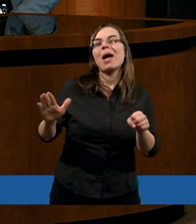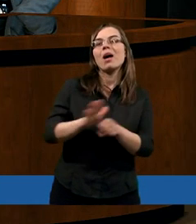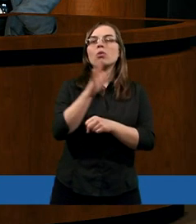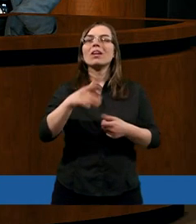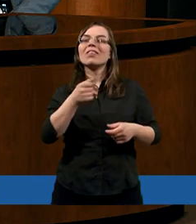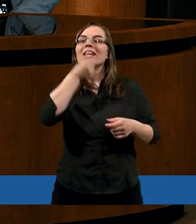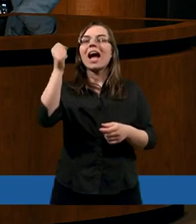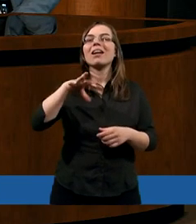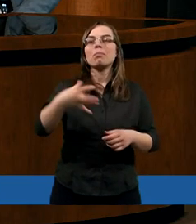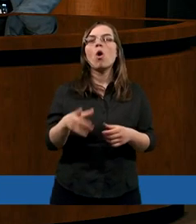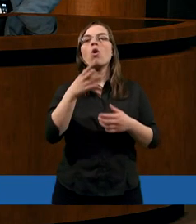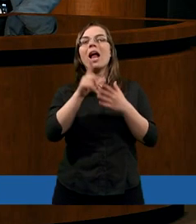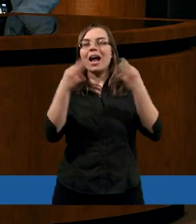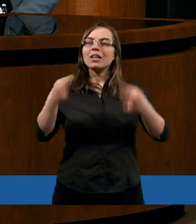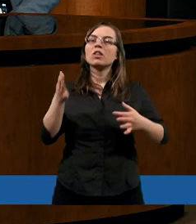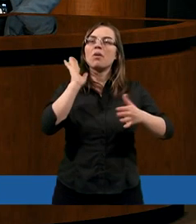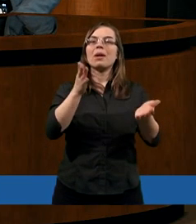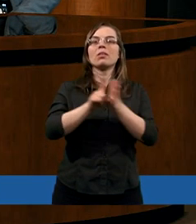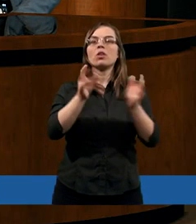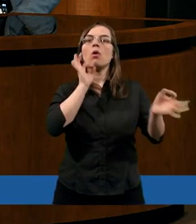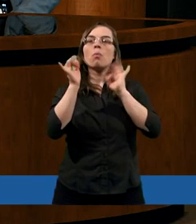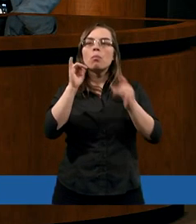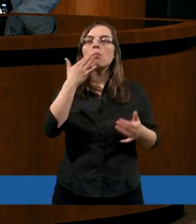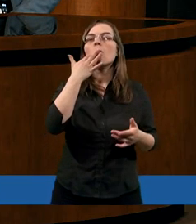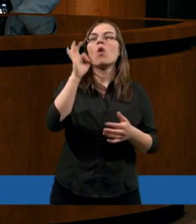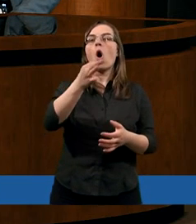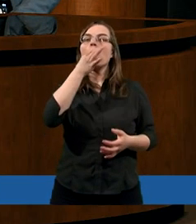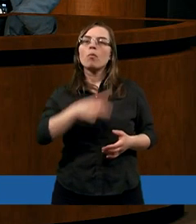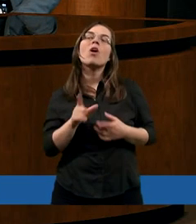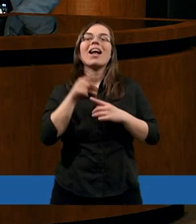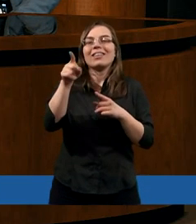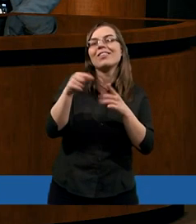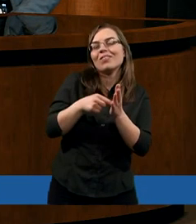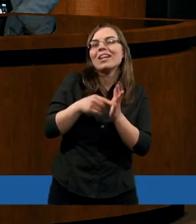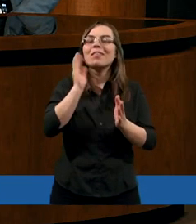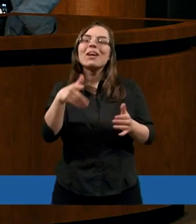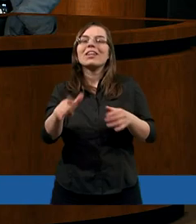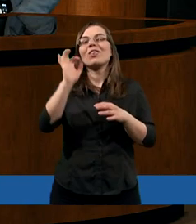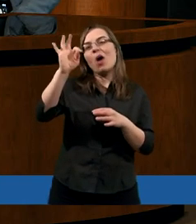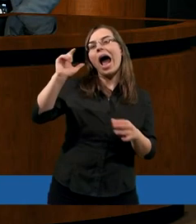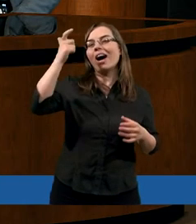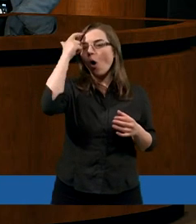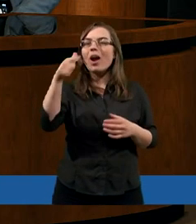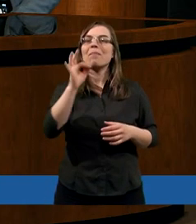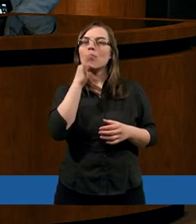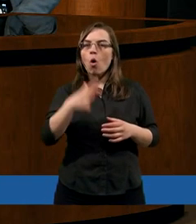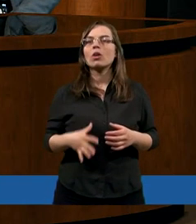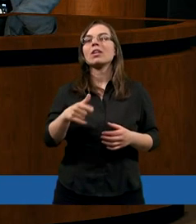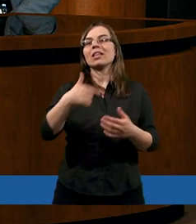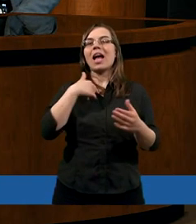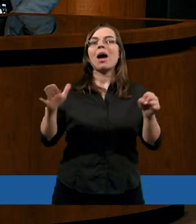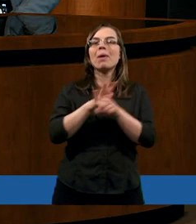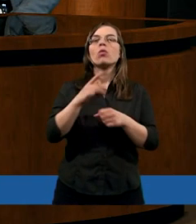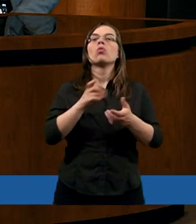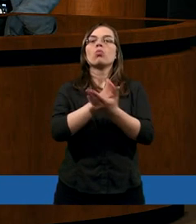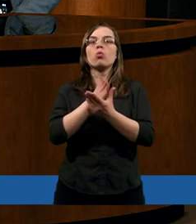funkcji starszego zboru, ale dzisiaj będziemy także mówili o młodszych, także tu chyba będzie to Twoja rola. Ja pełnię